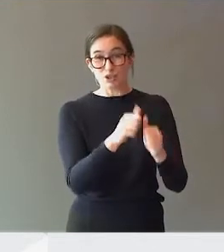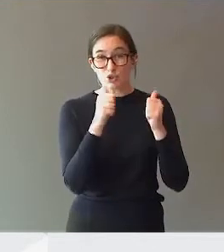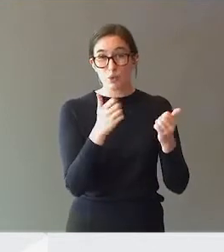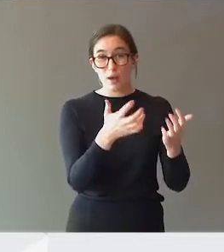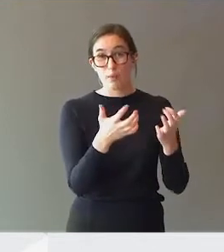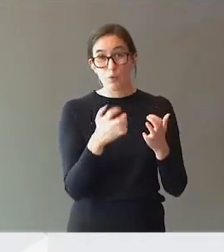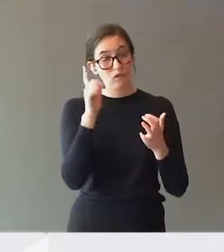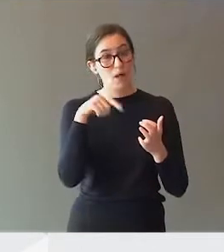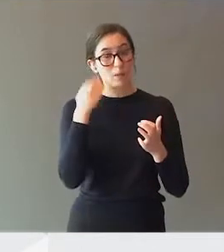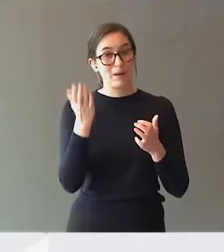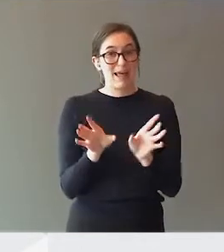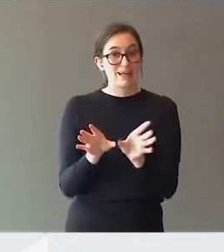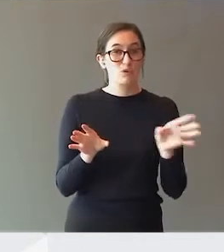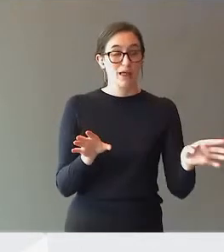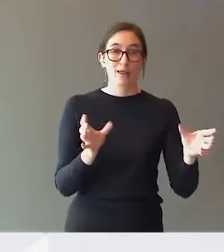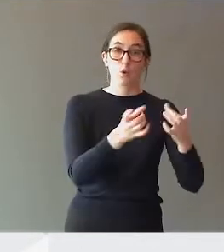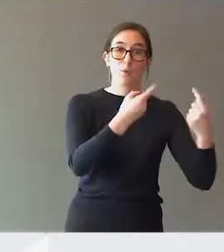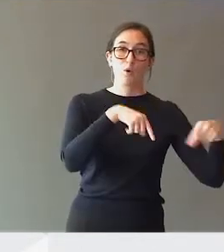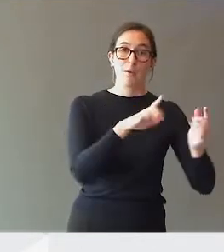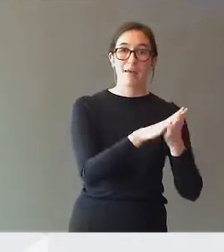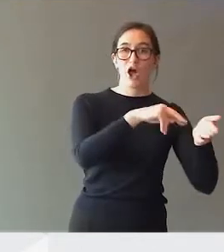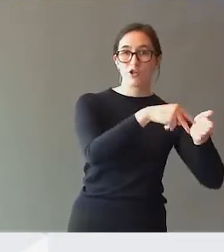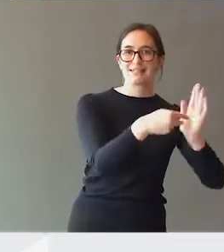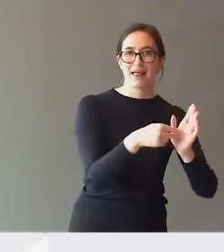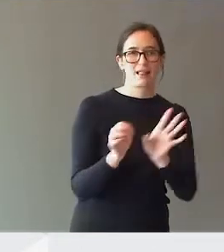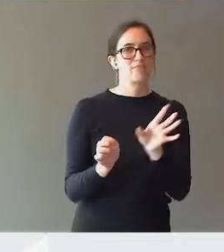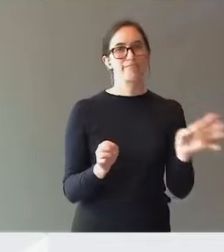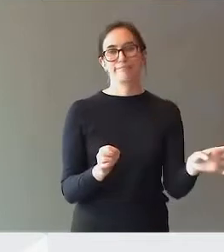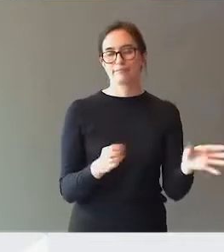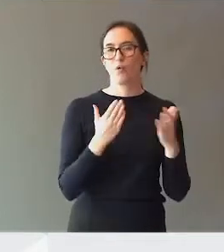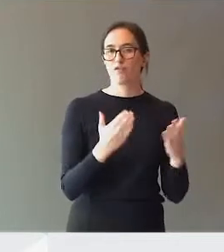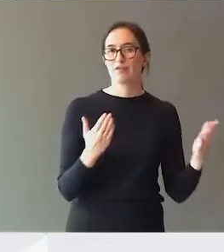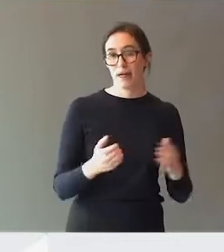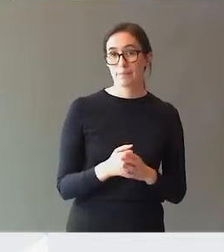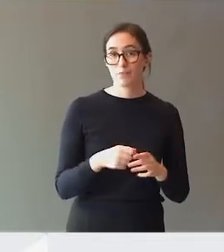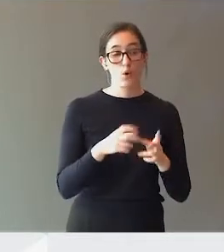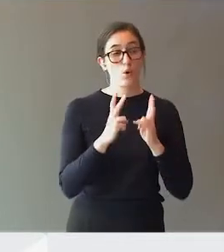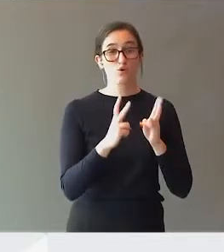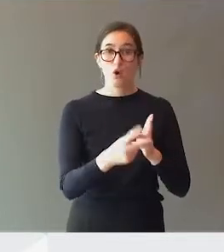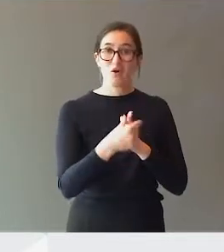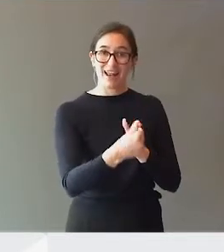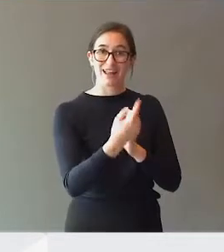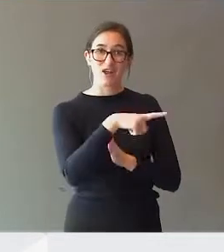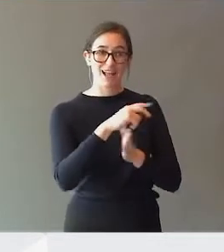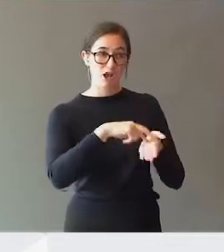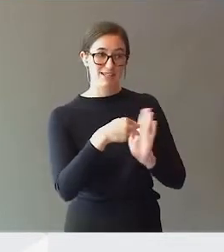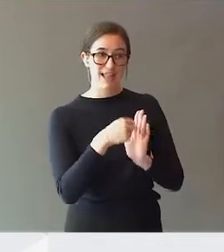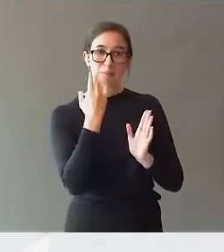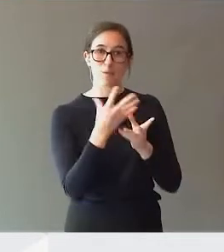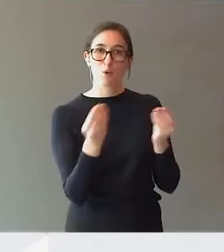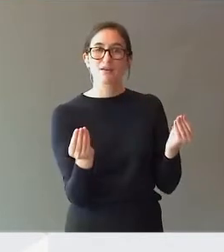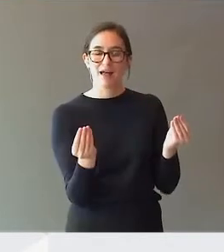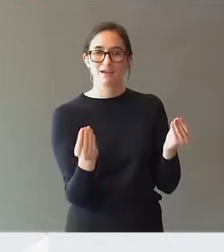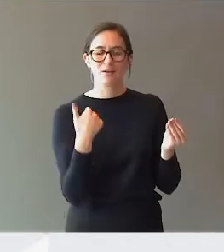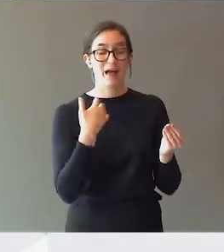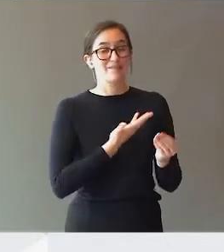eksplodert på et grupperom med en assistent. Og da vil også veiledningen til assistenten forsvinne. Så jeg er jo veldig skeptisk